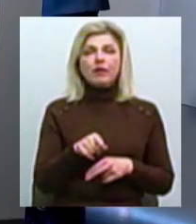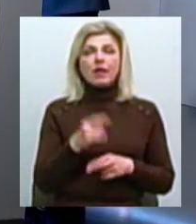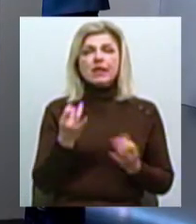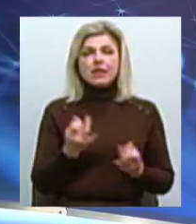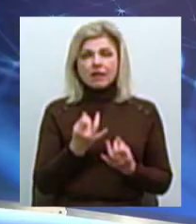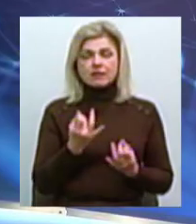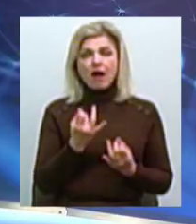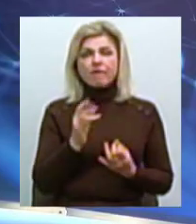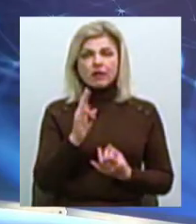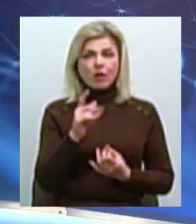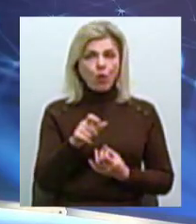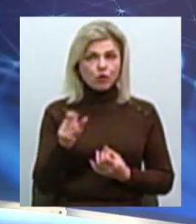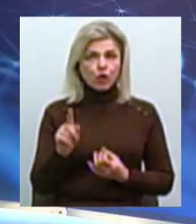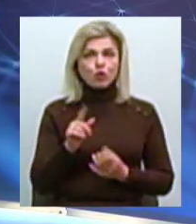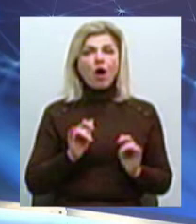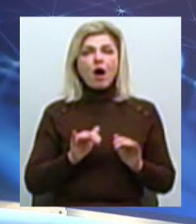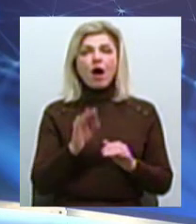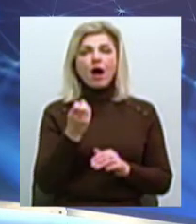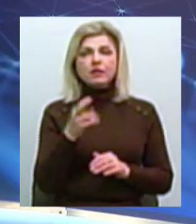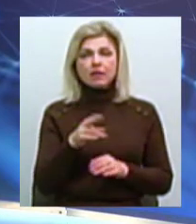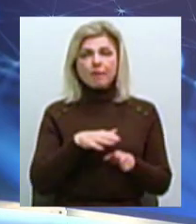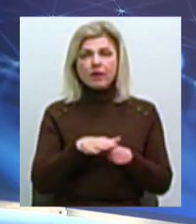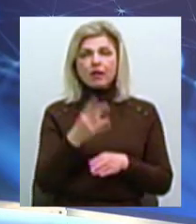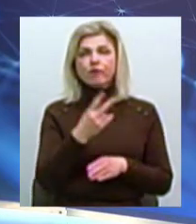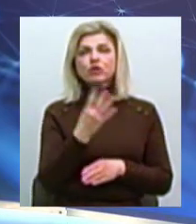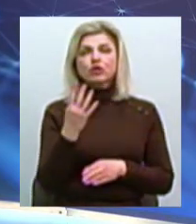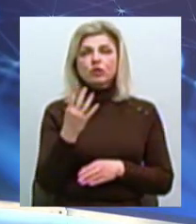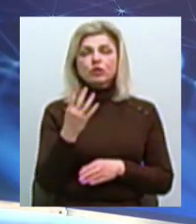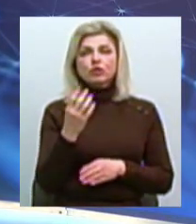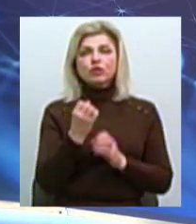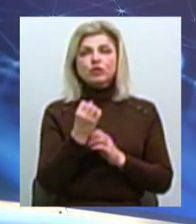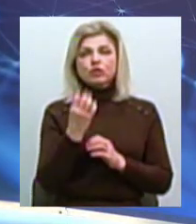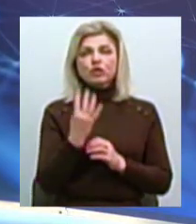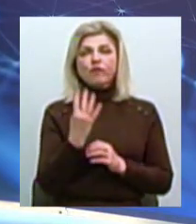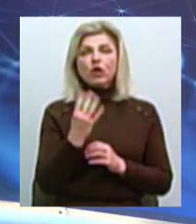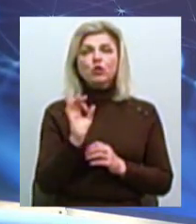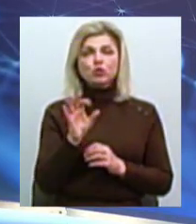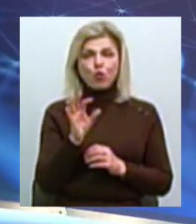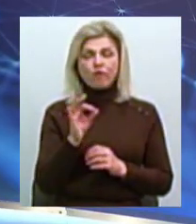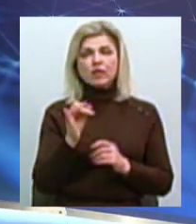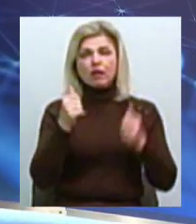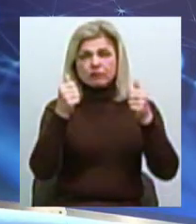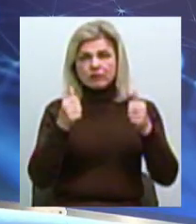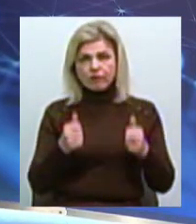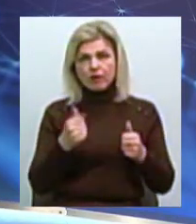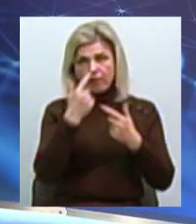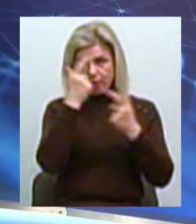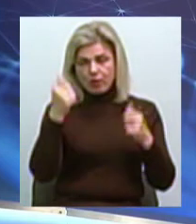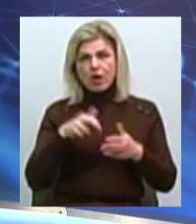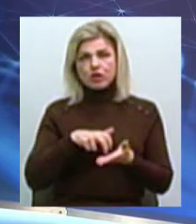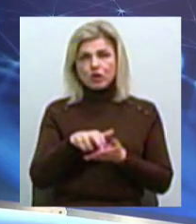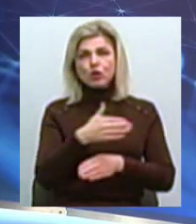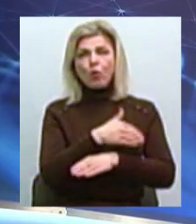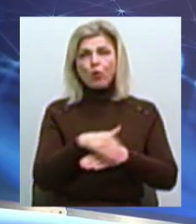і миколаївців, свідчить акція, яка відбулася 4 жовтня З парасольками, плакатами та вигукуючих гасла пройшли вулицею Соборної